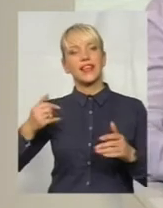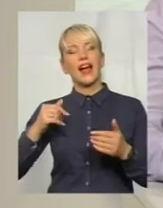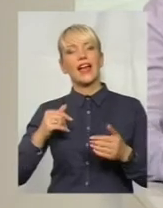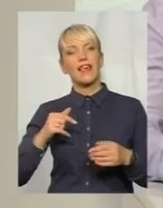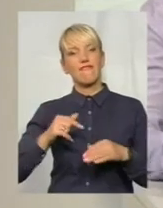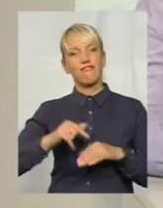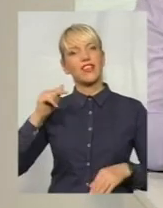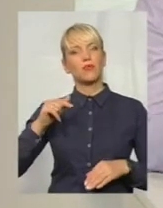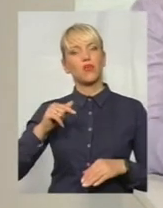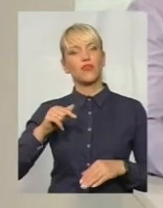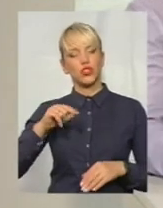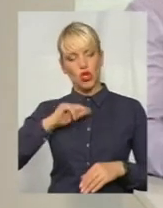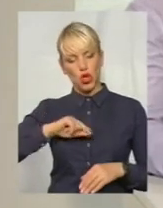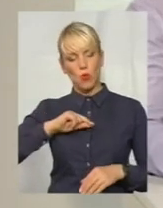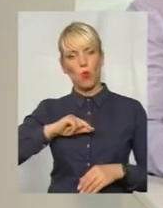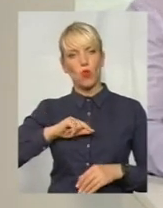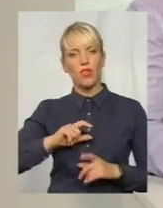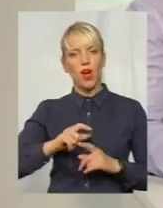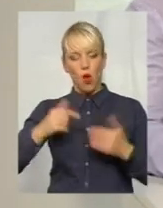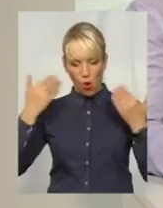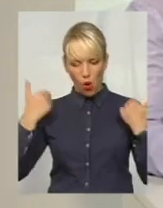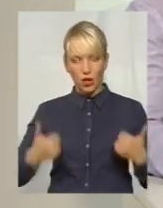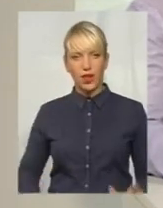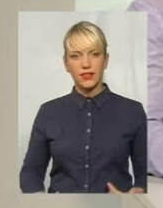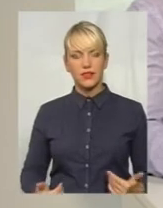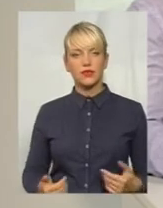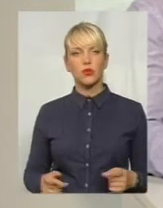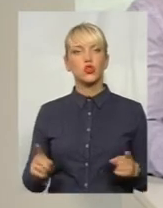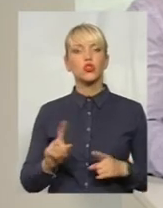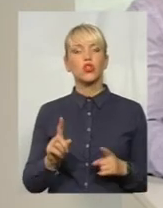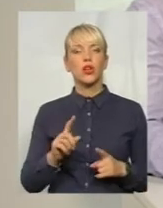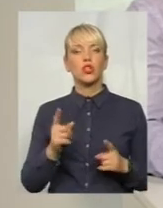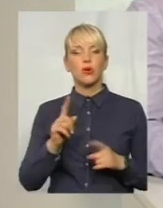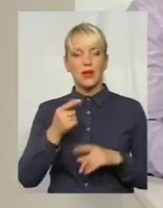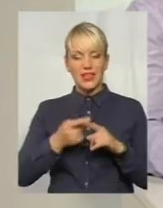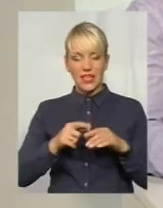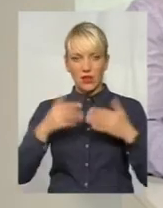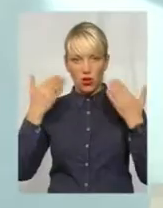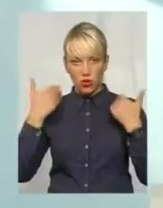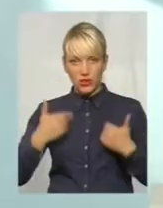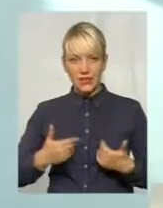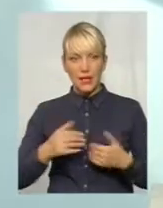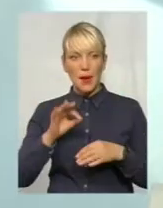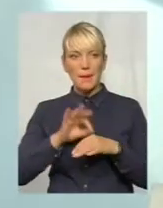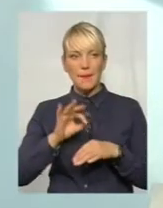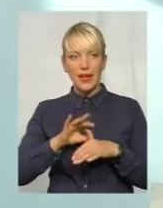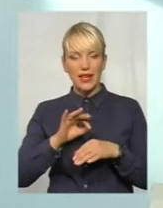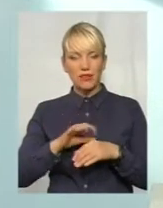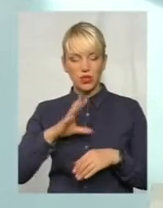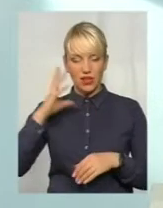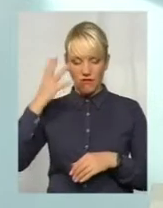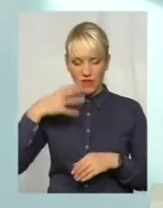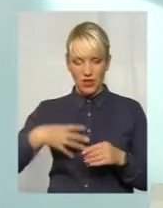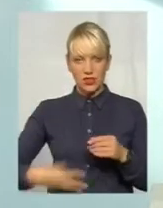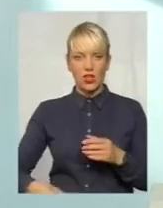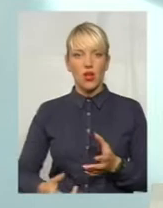організму, так? для чого вводиться вакцина? Щоб те місце перехворіло на це захворювання і весь організм отримав